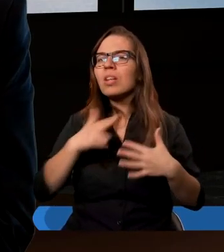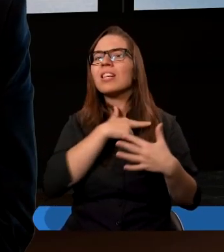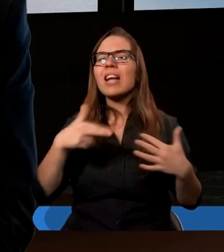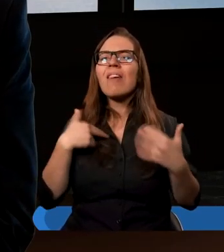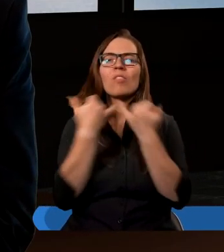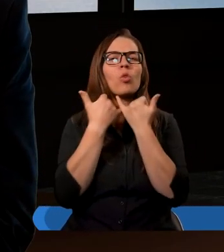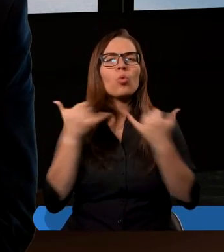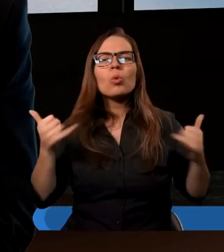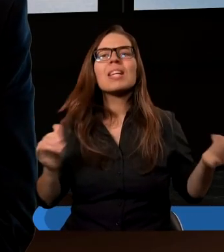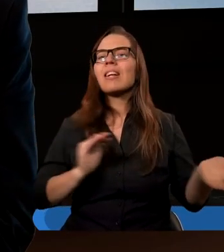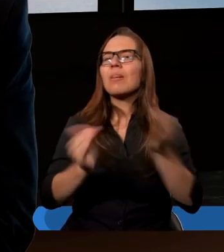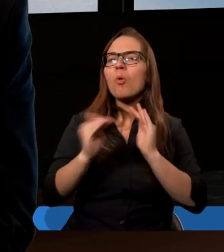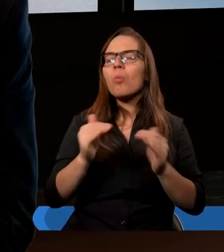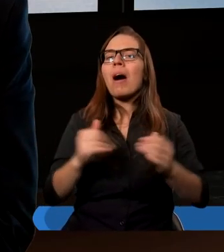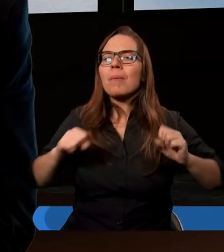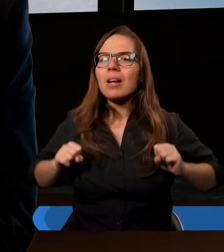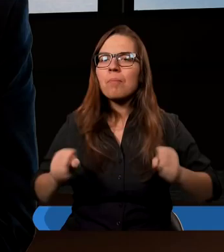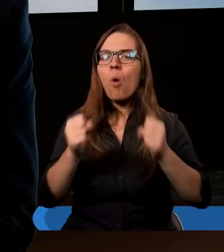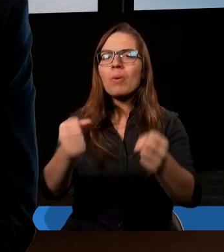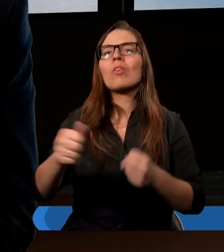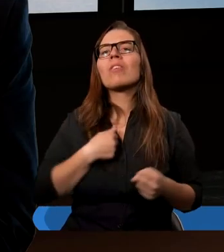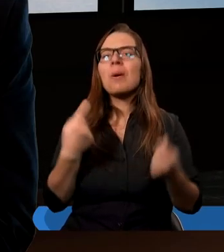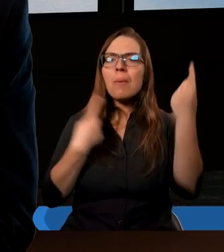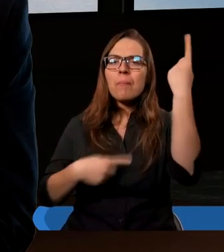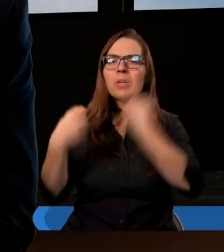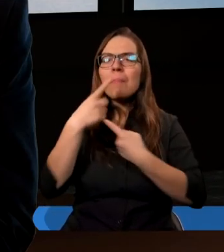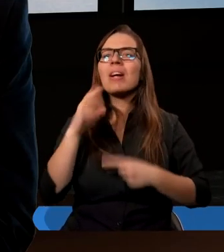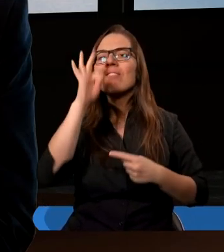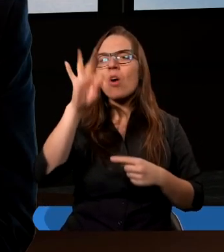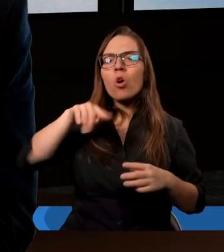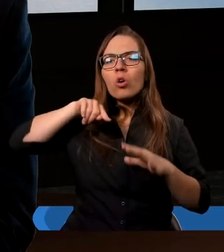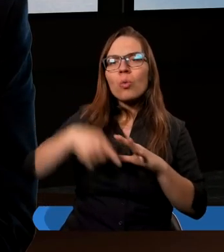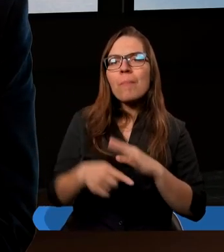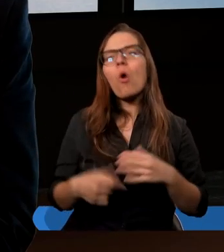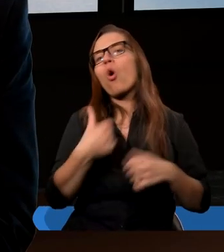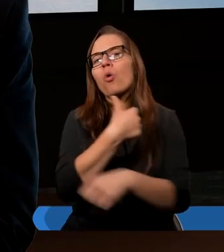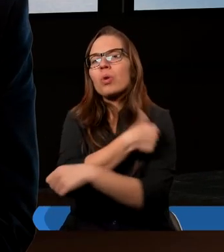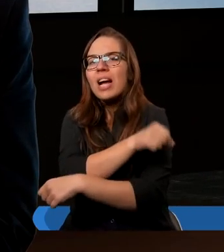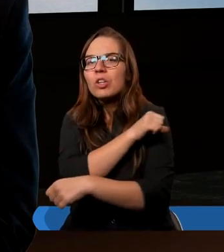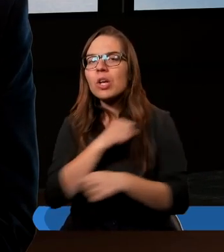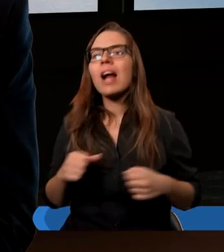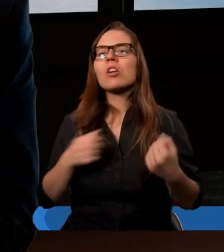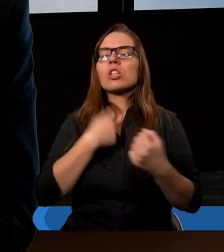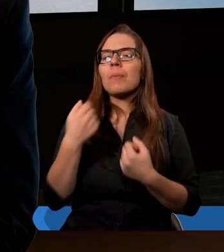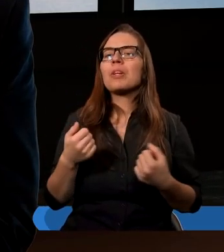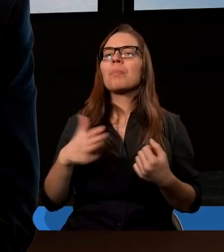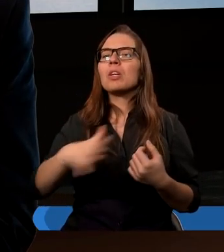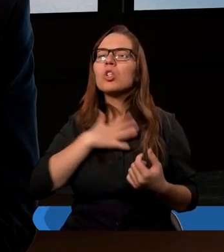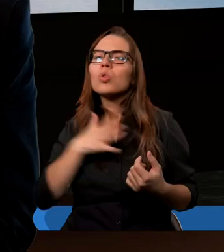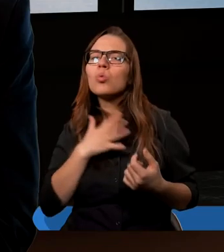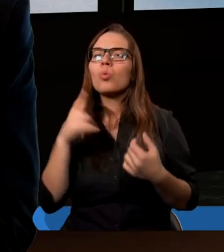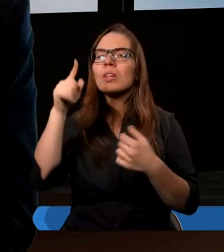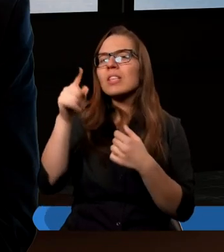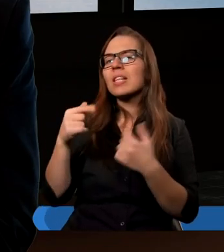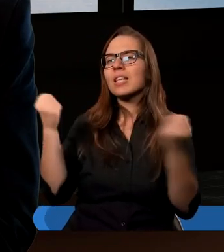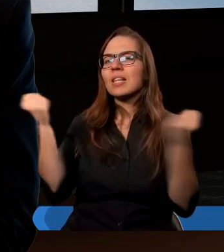zmobilizować nas do tego, abyśmy przemyśleli głęboko swoją chrześcijańskość, abyśmy sprawdzili, jak